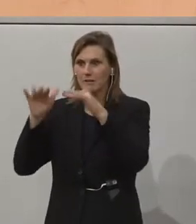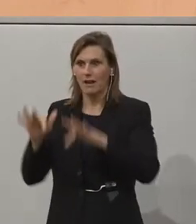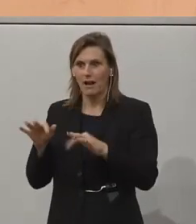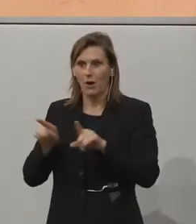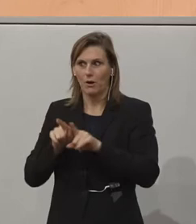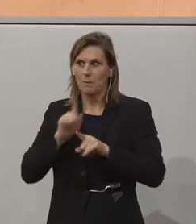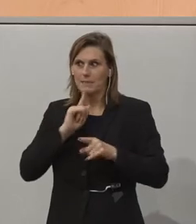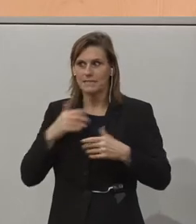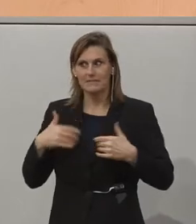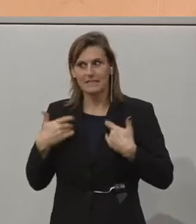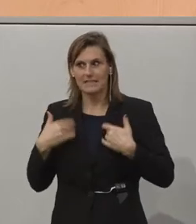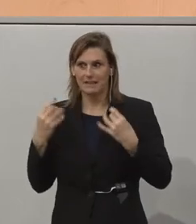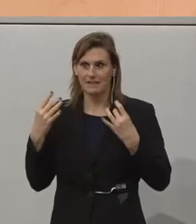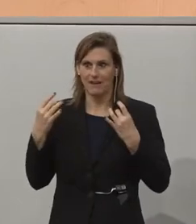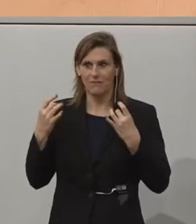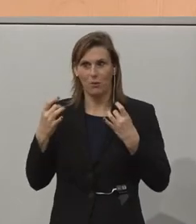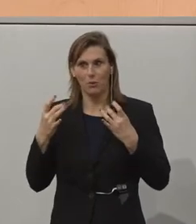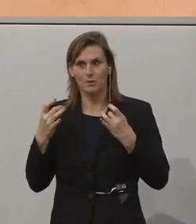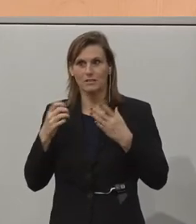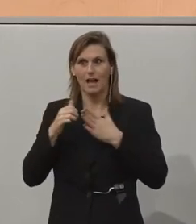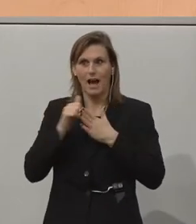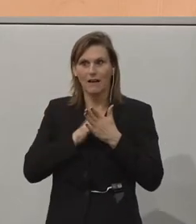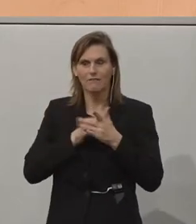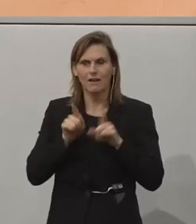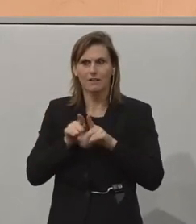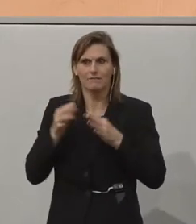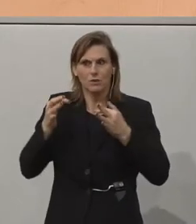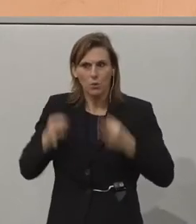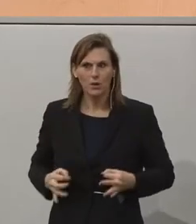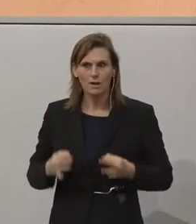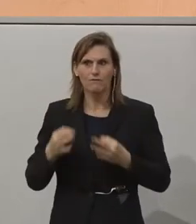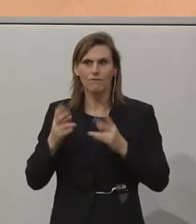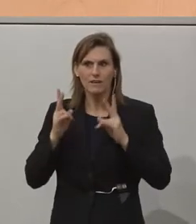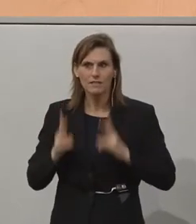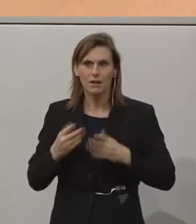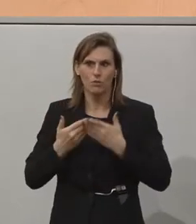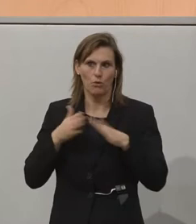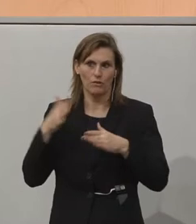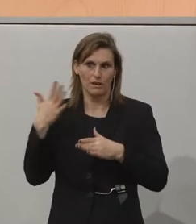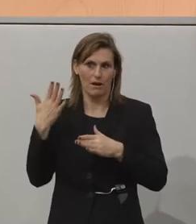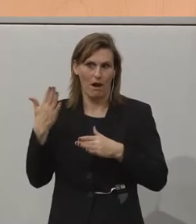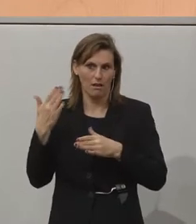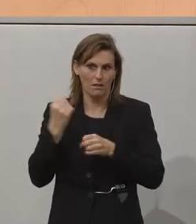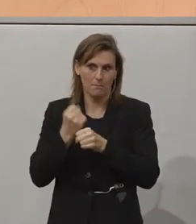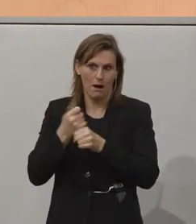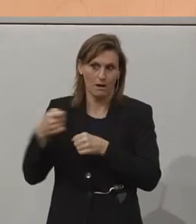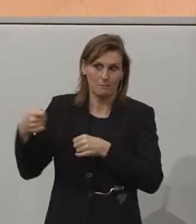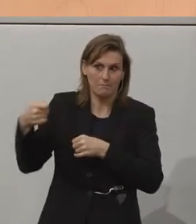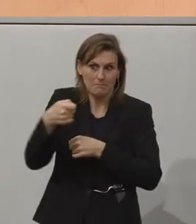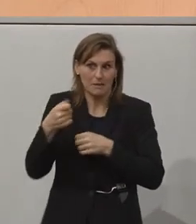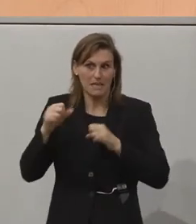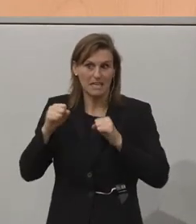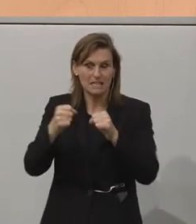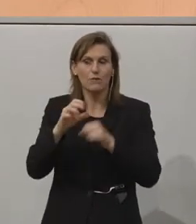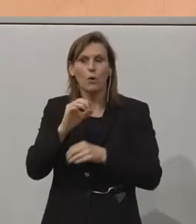Aufregung für mich. Der Einstieg ist natürlich gleich einmal sehr konkreter. Was kann die öffentliche Hand tun, um diese Initiative, die wir in der